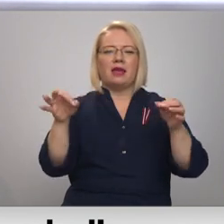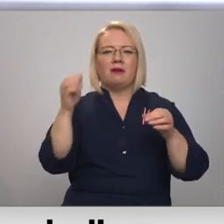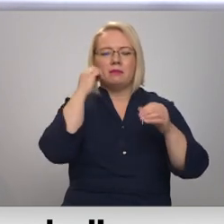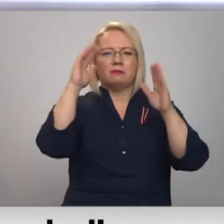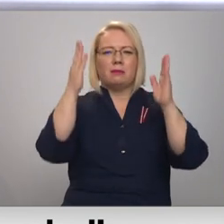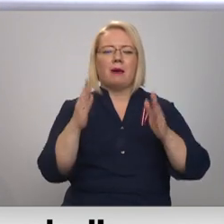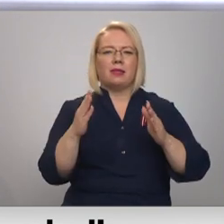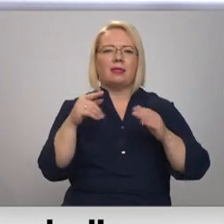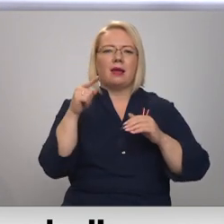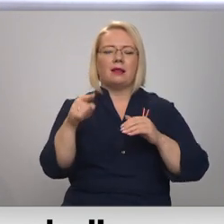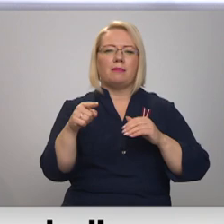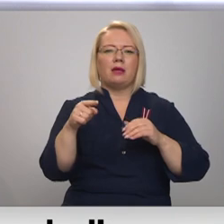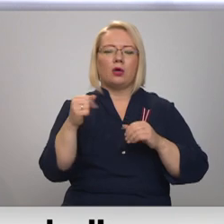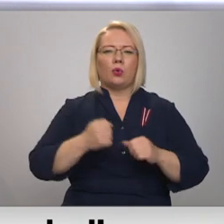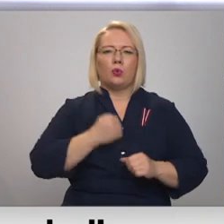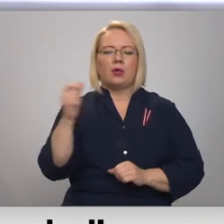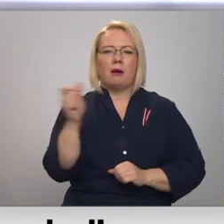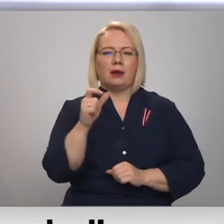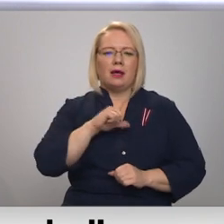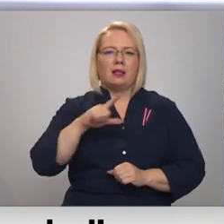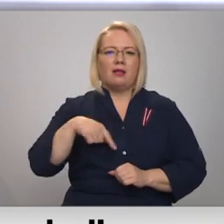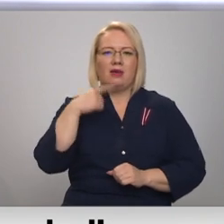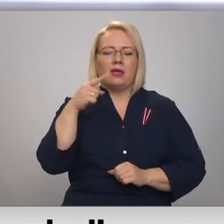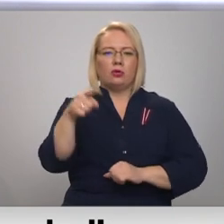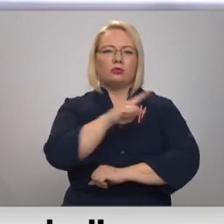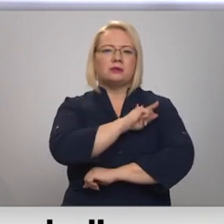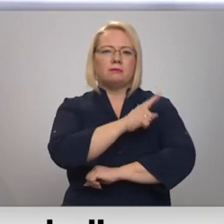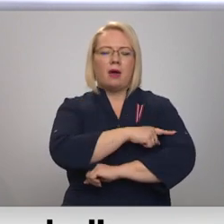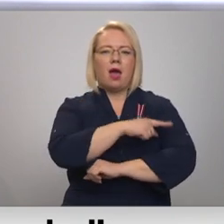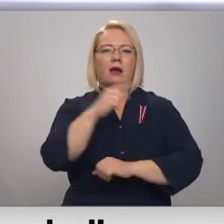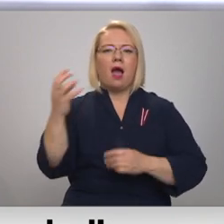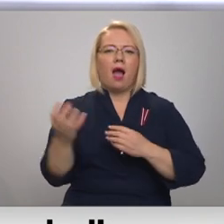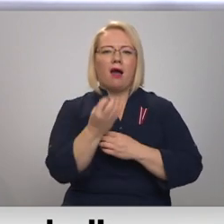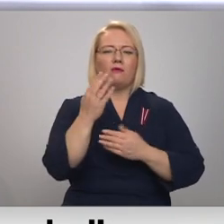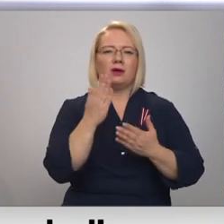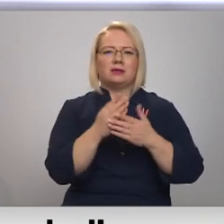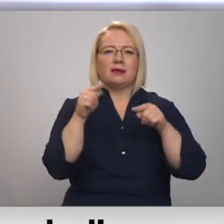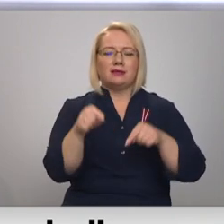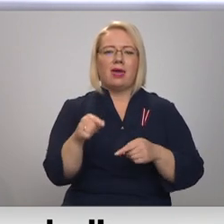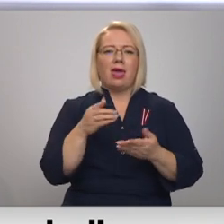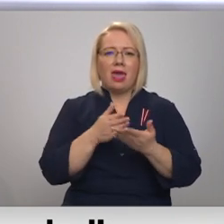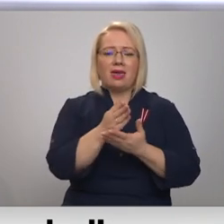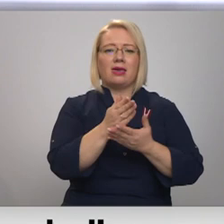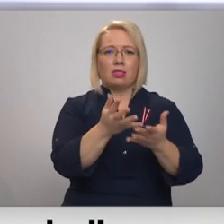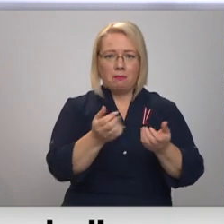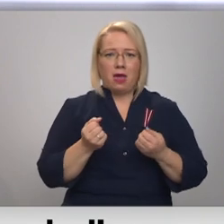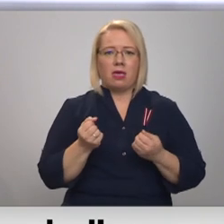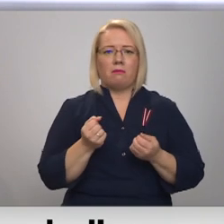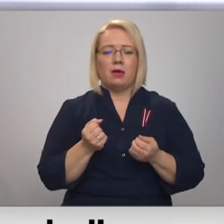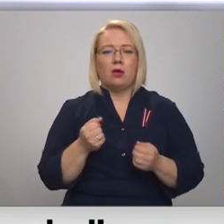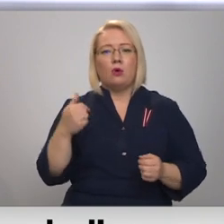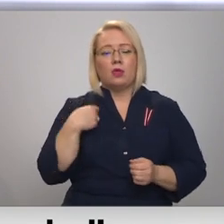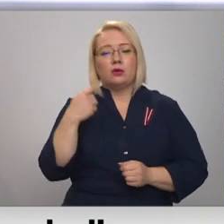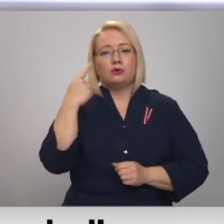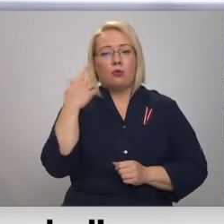lai tajā grūtajā brīdī, kas tajā brīdī bija Latvijā, teica, ka tur spēka avots ir šeit, ejiet tikai un paņemiet. Es